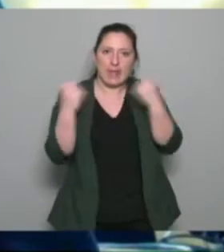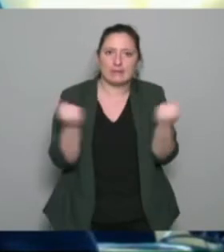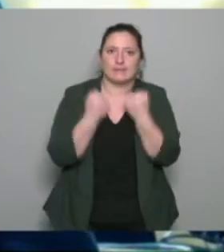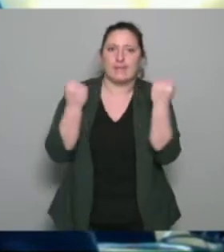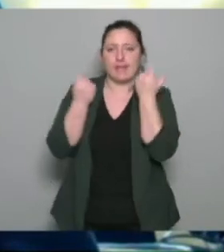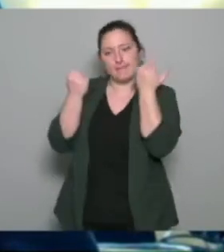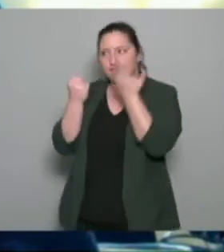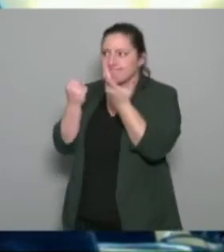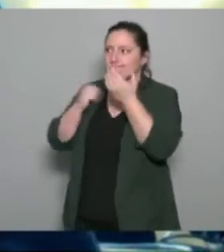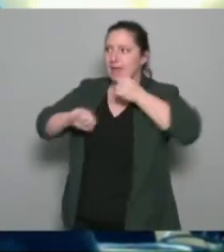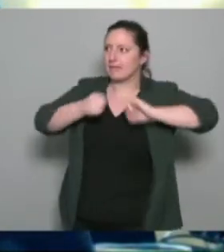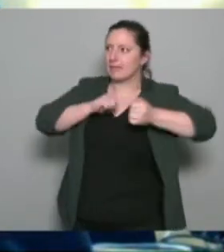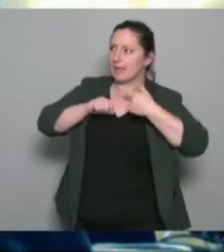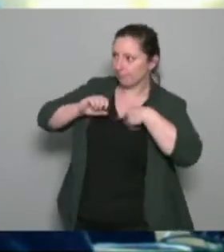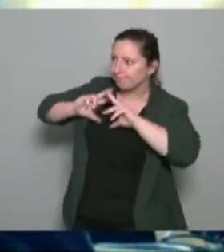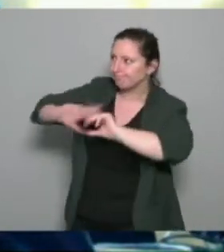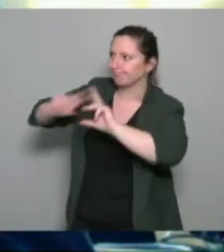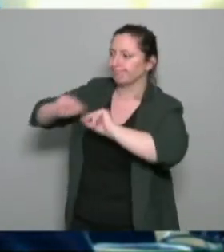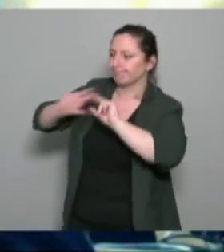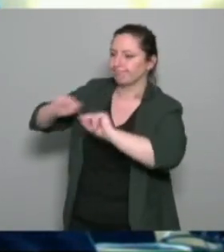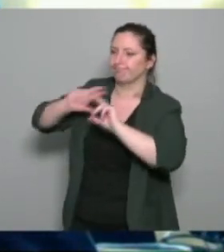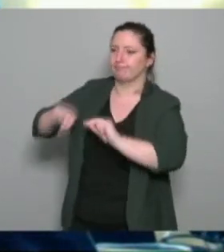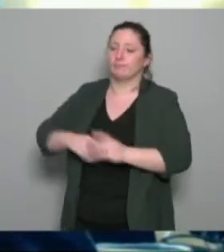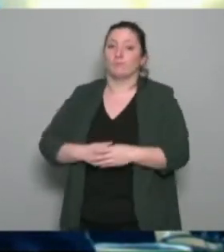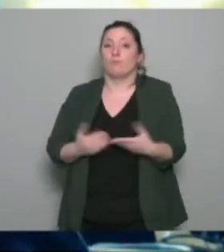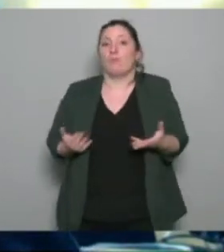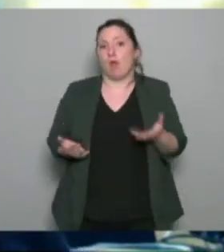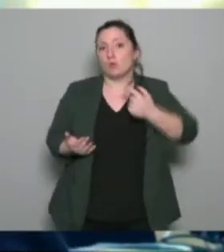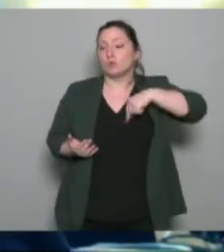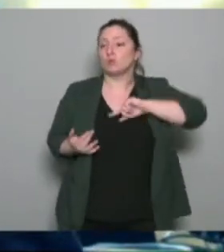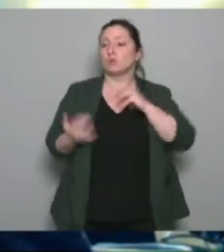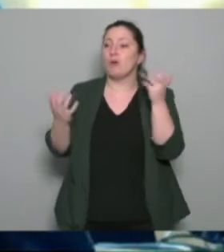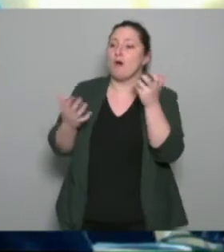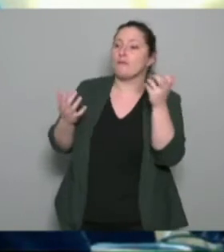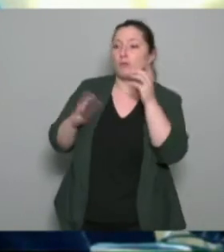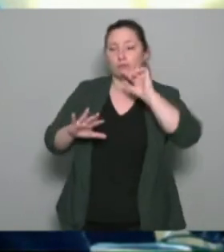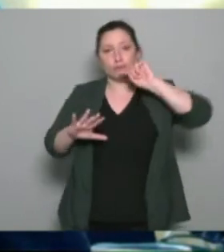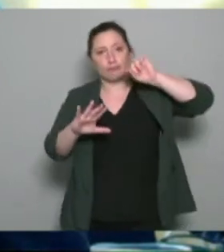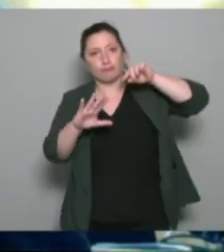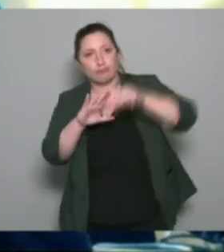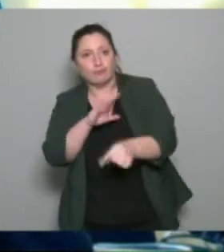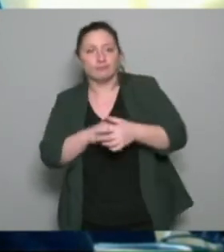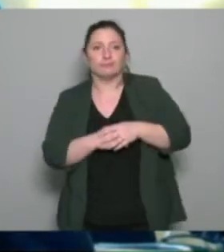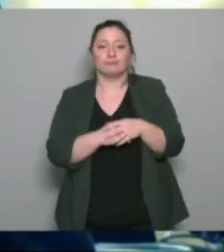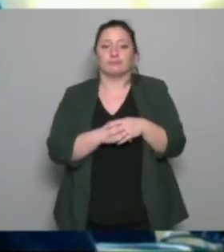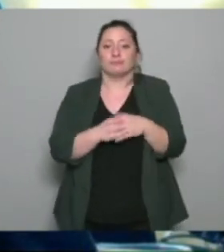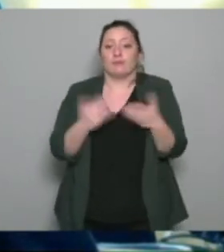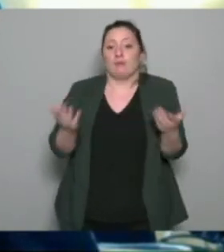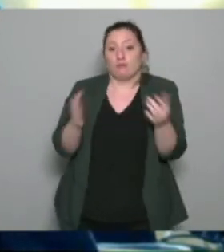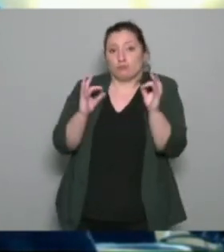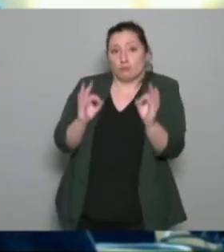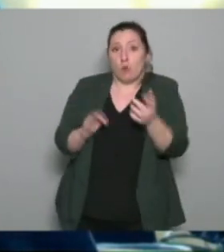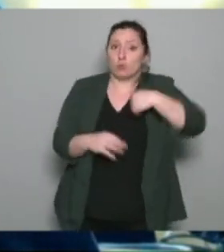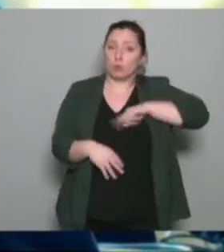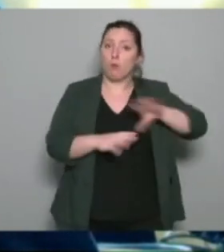voilà on souhaitait aller un peu plus loin de fait effectivement on a recruté deux